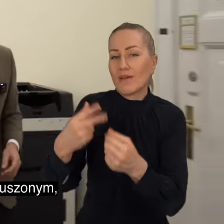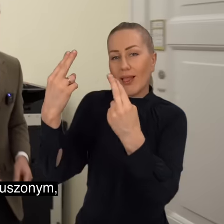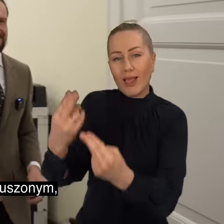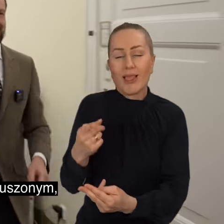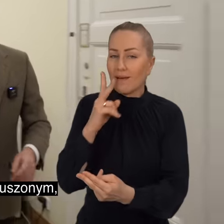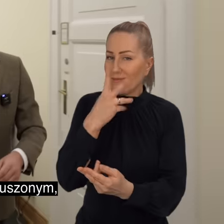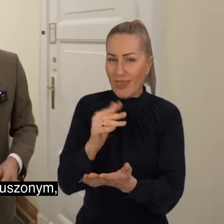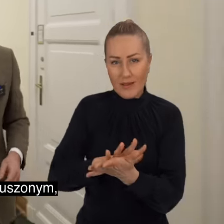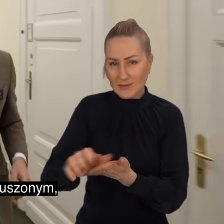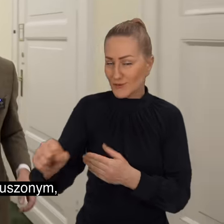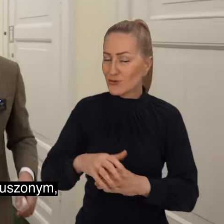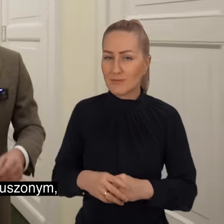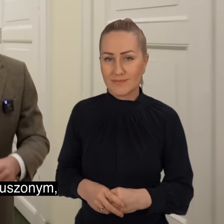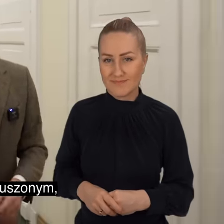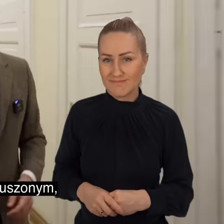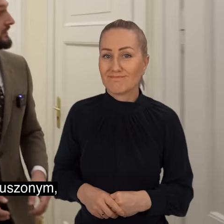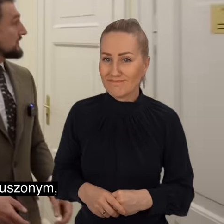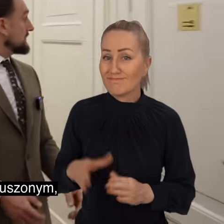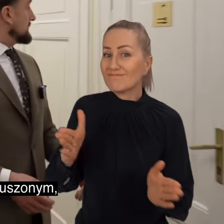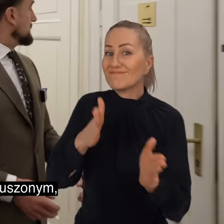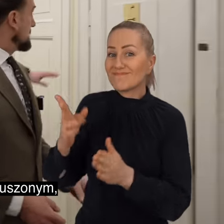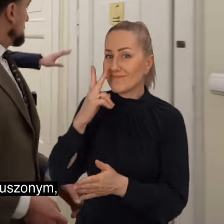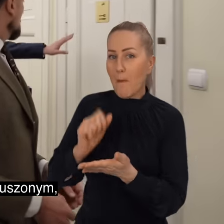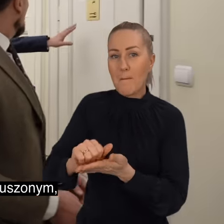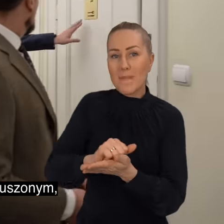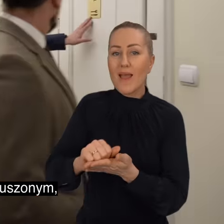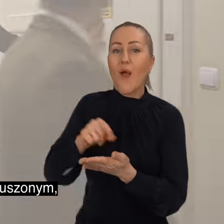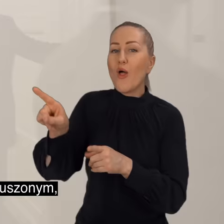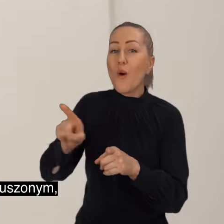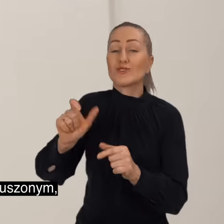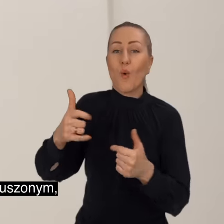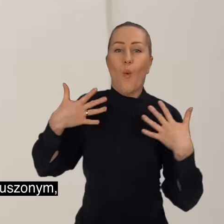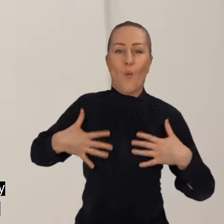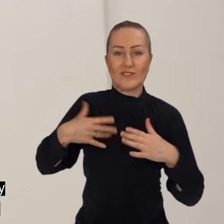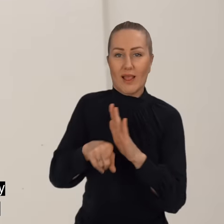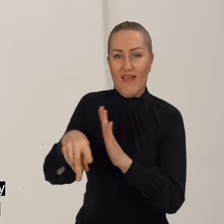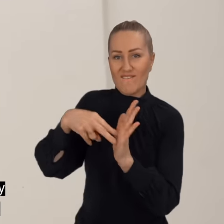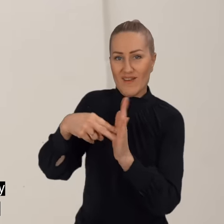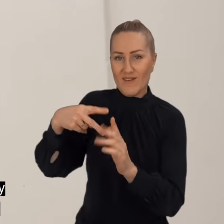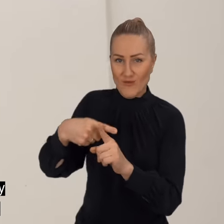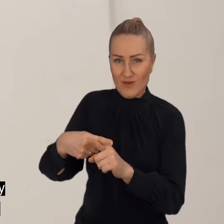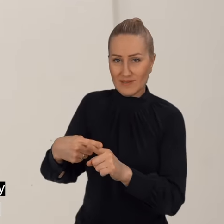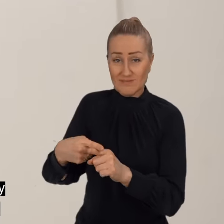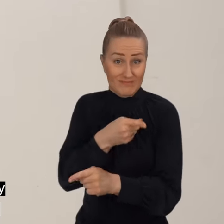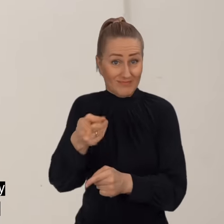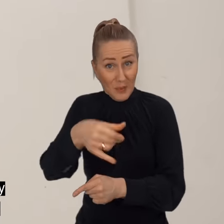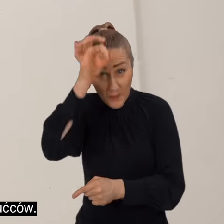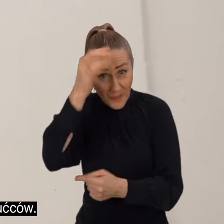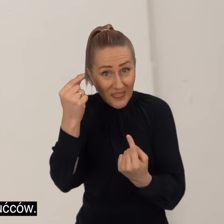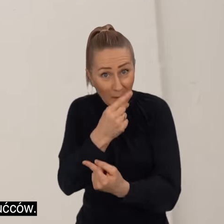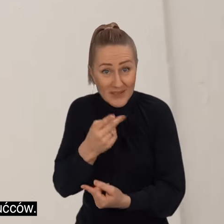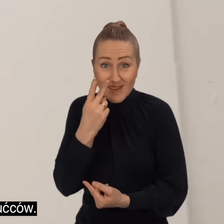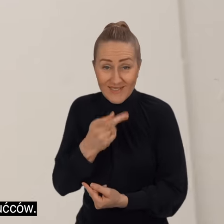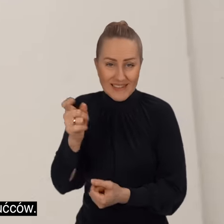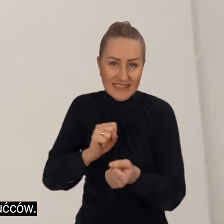w stanie nienaruszonym. A tu myjnia sztućców. Nikt nigdy nie pomyślałby, poza kancelarią